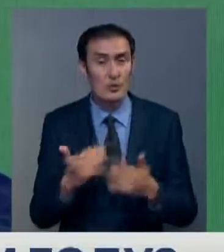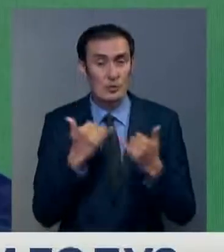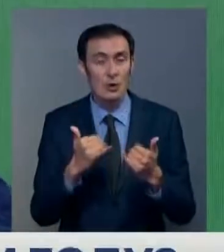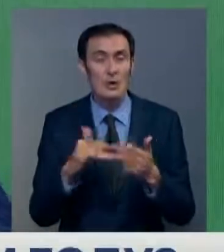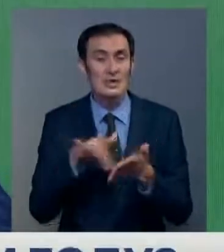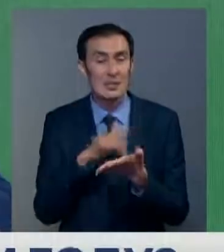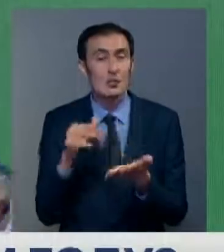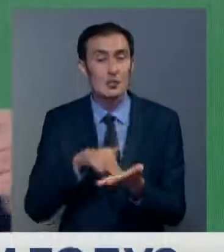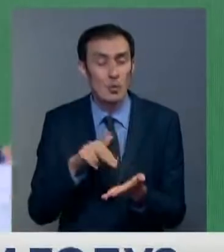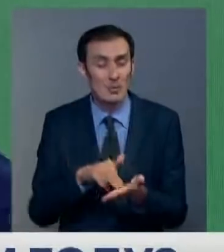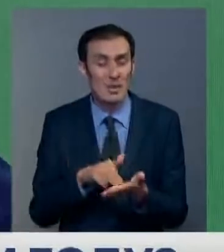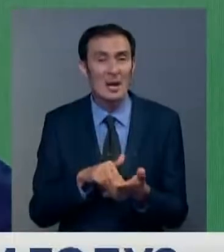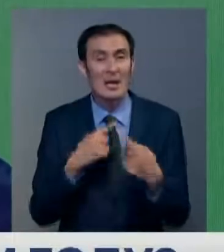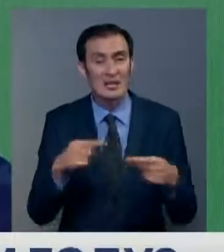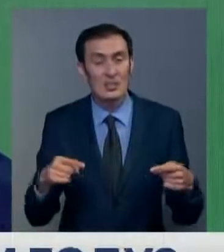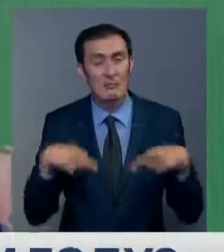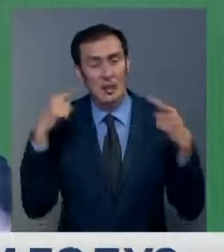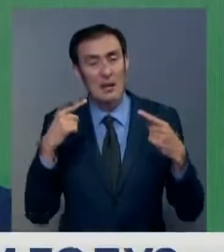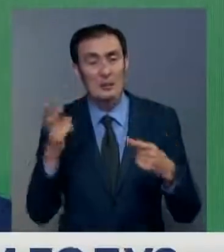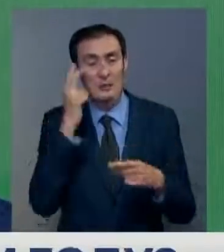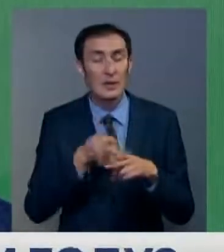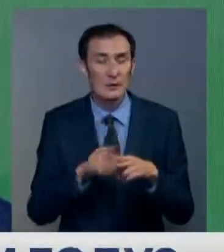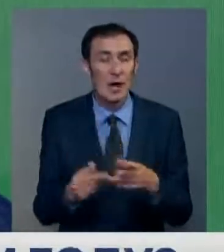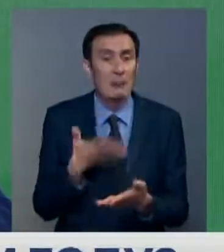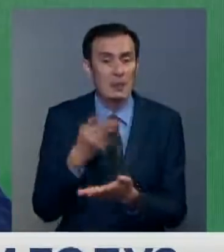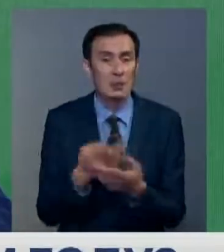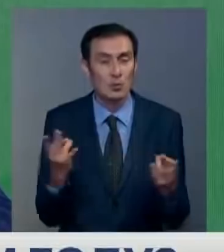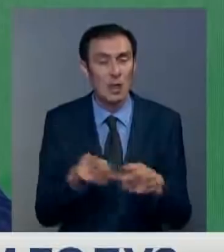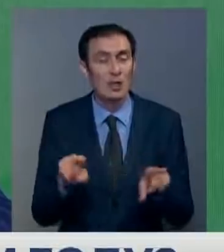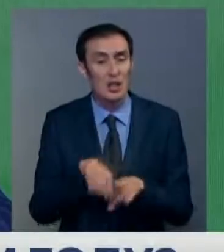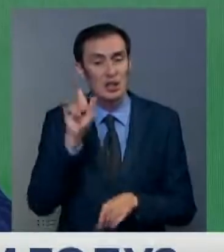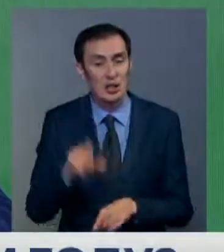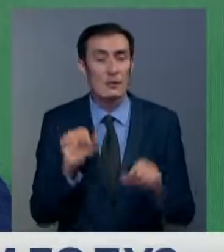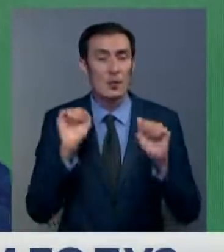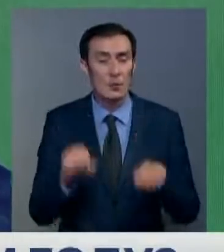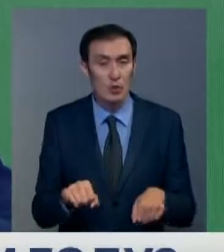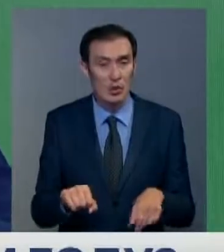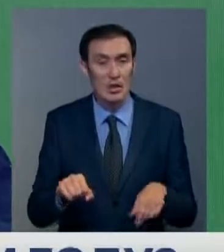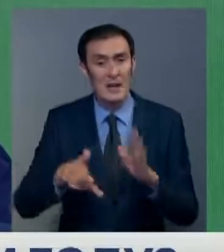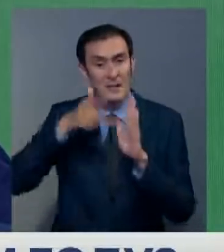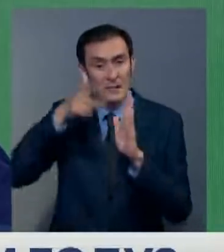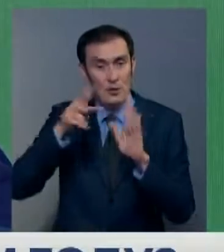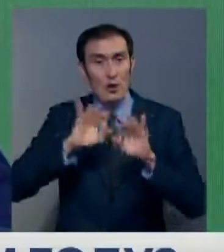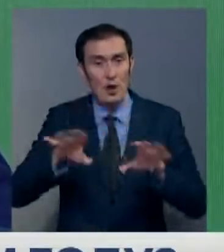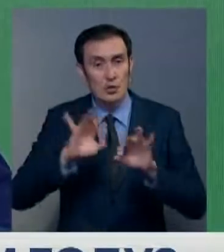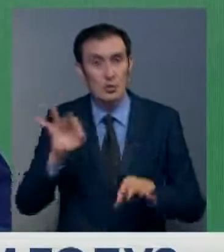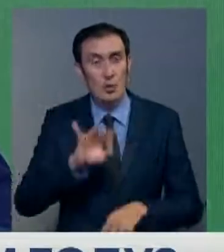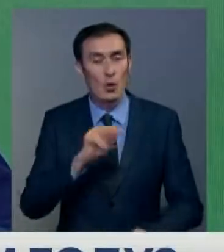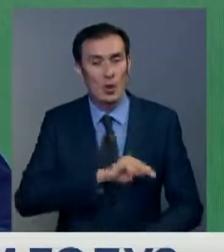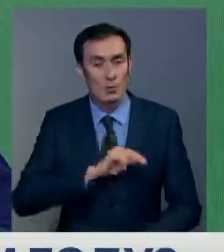рассчитает стоимость того или иного животного. Ее нужно будет оплатить. Также человек может получить видеоотчет о проделанной работе.